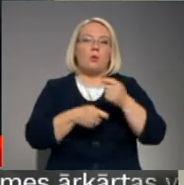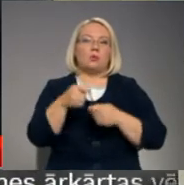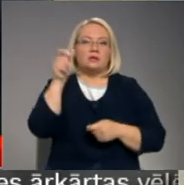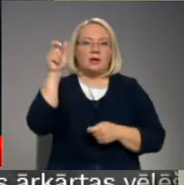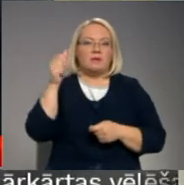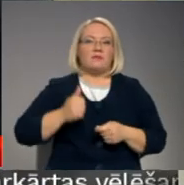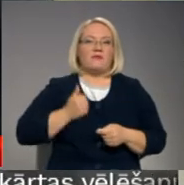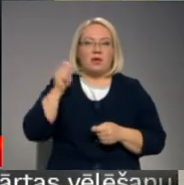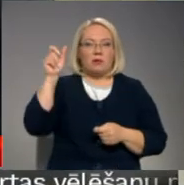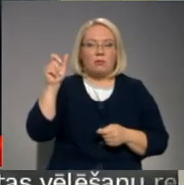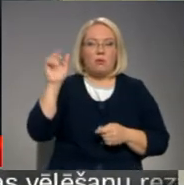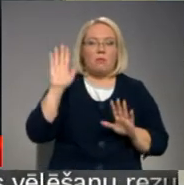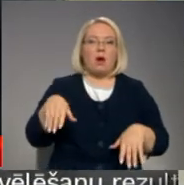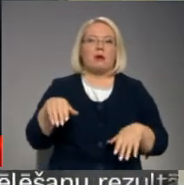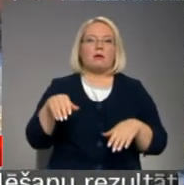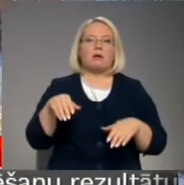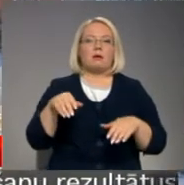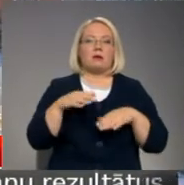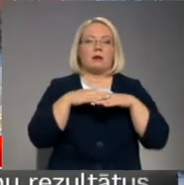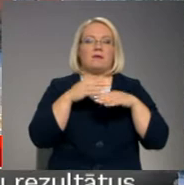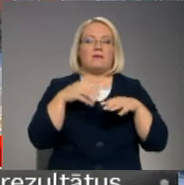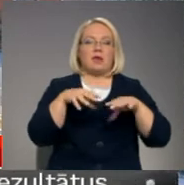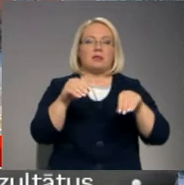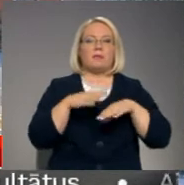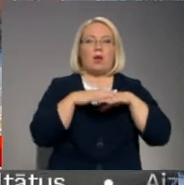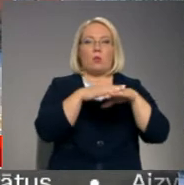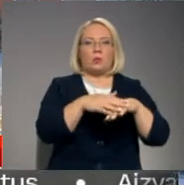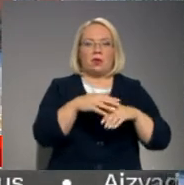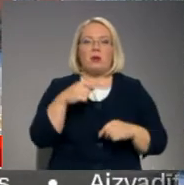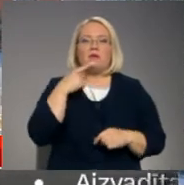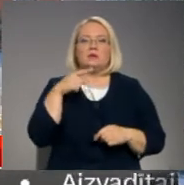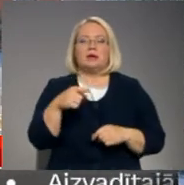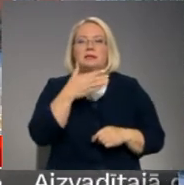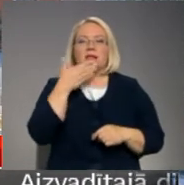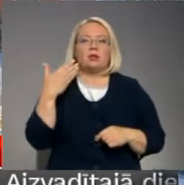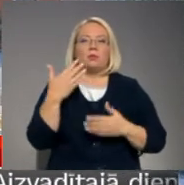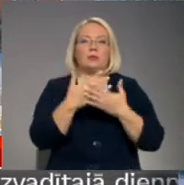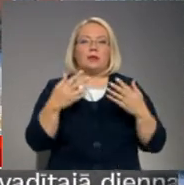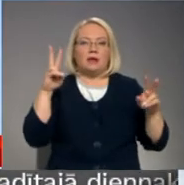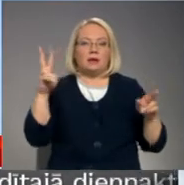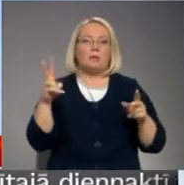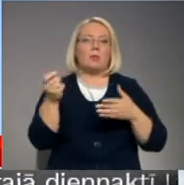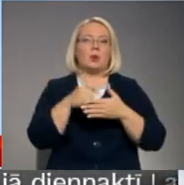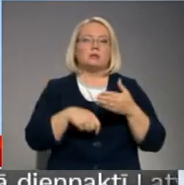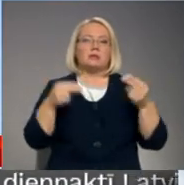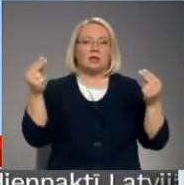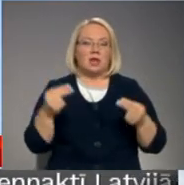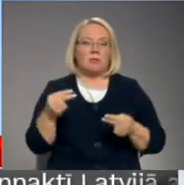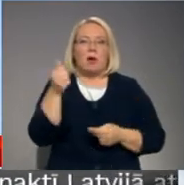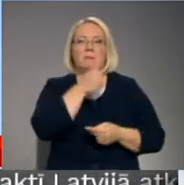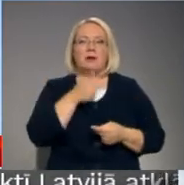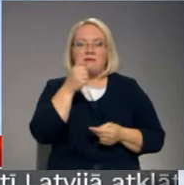veiktajiem ieguldījumiem. Šajā apkursa sezonāja Daugavpils siltumtīkli ir noslēguši līgumu ar privātu